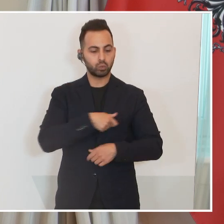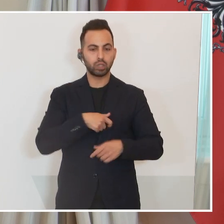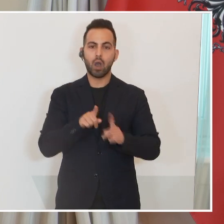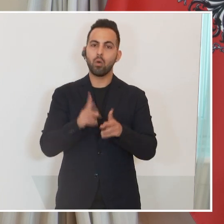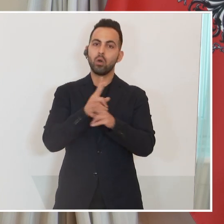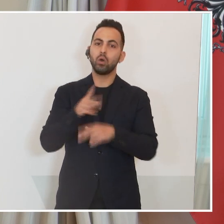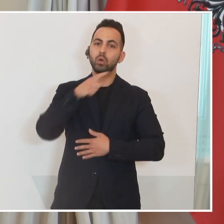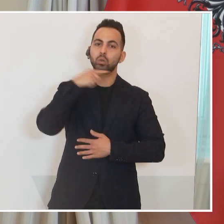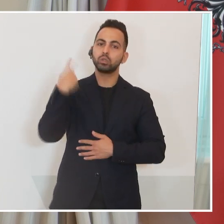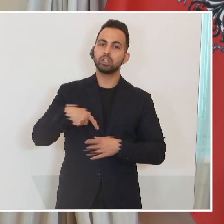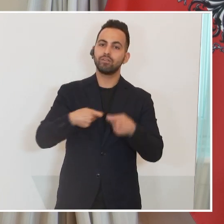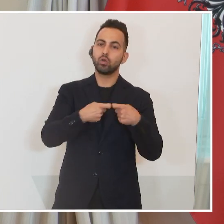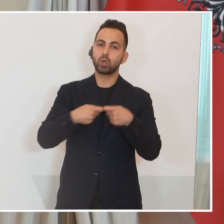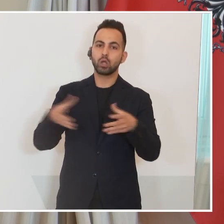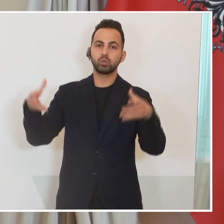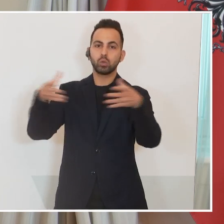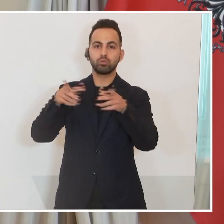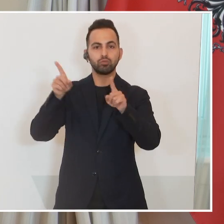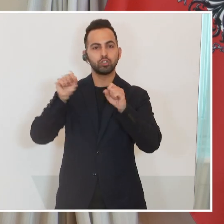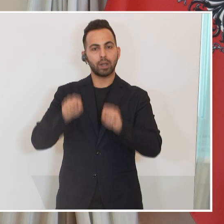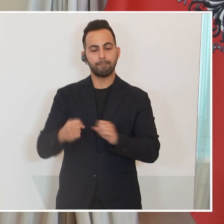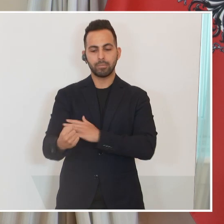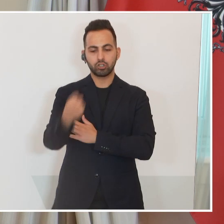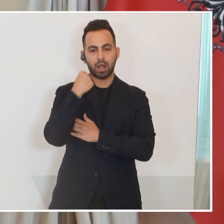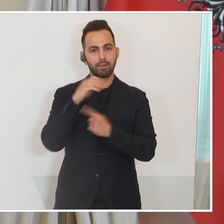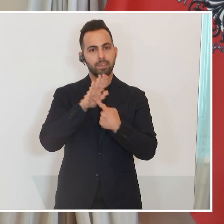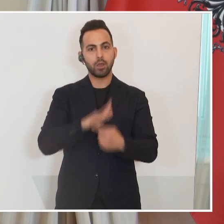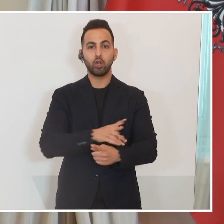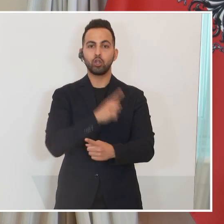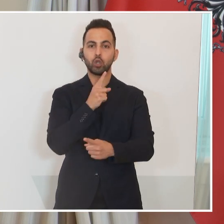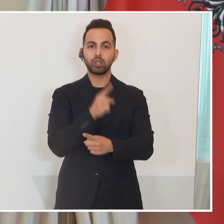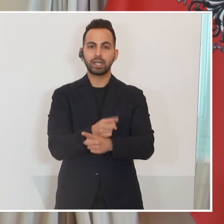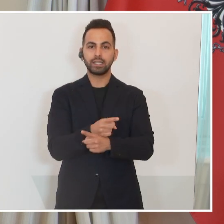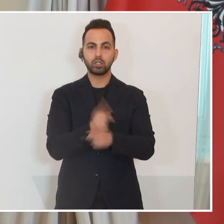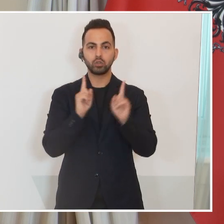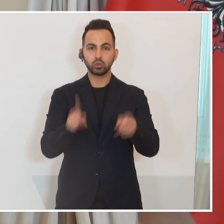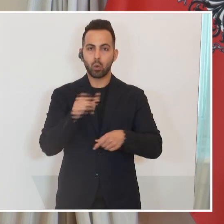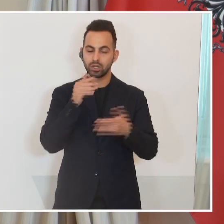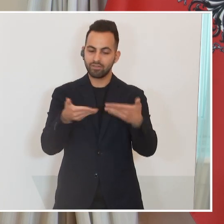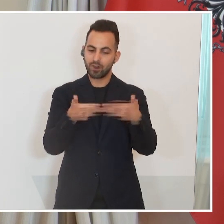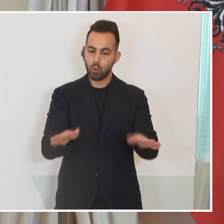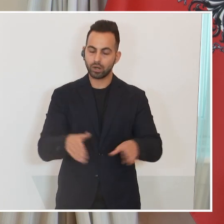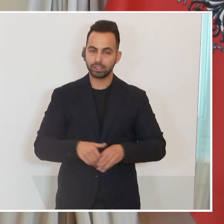Föderation ja immer sehr stark darauf gepocht hat, dass diese Neutralität sozusagen nicht verloren geht.